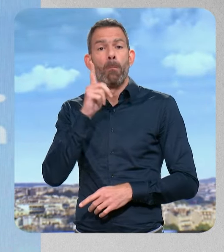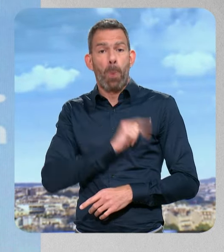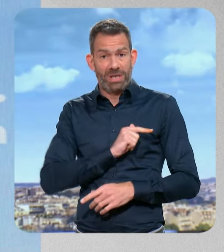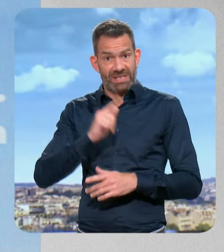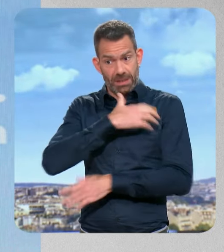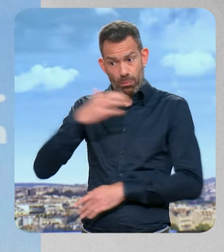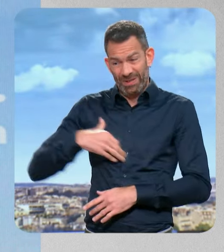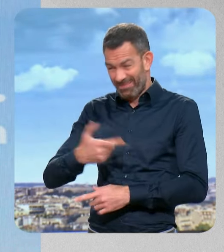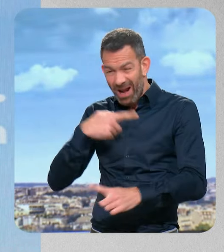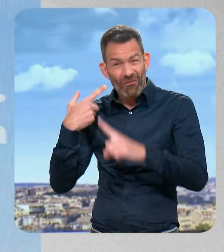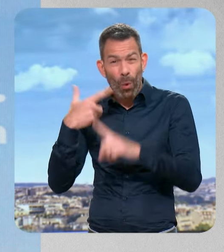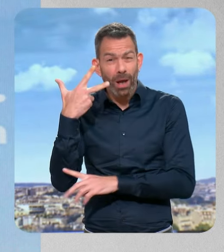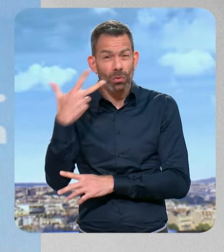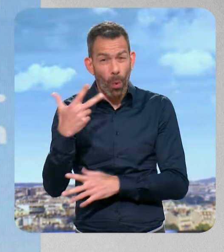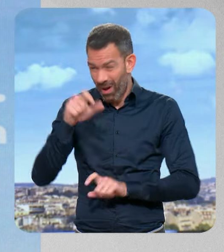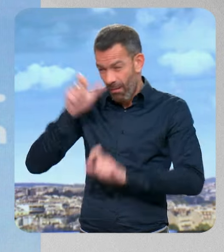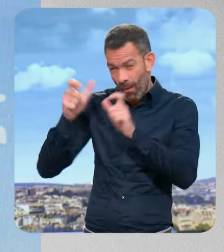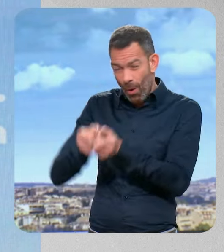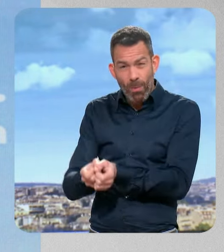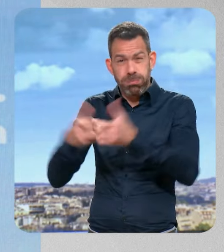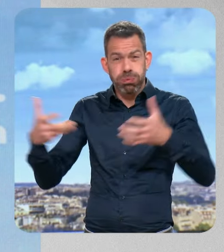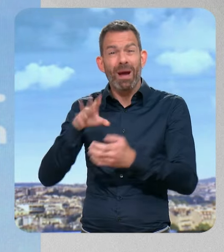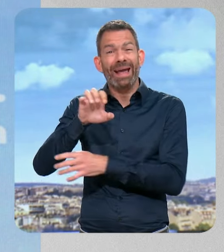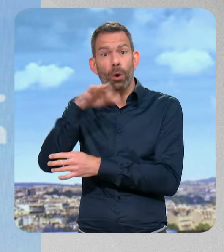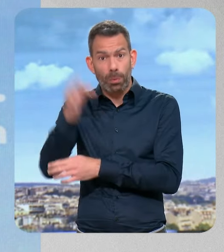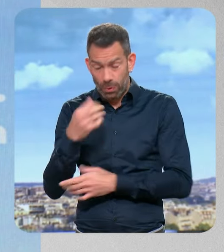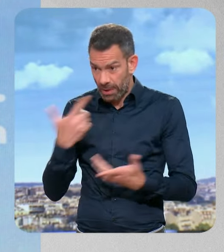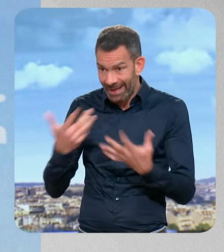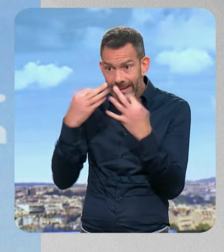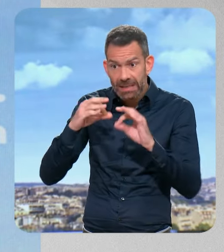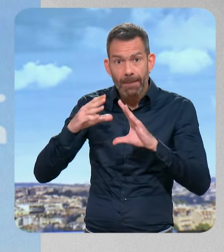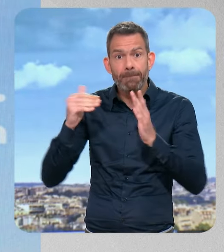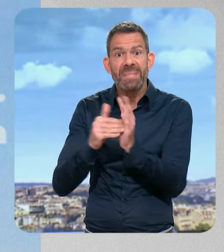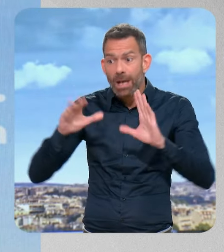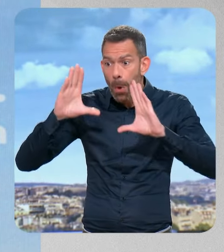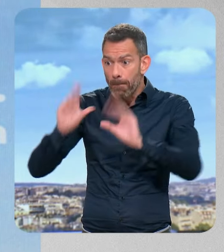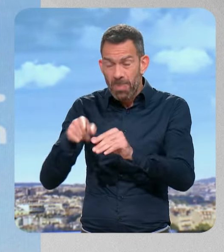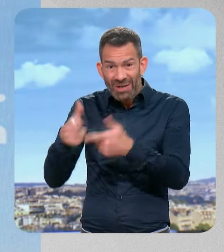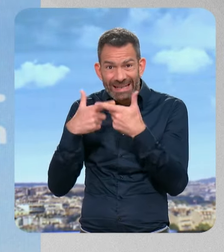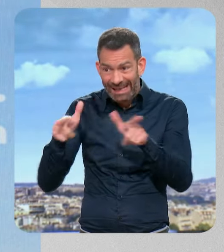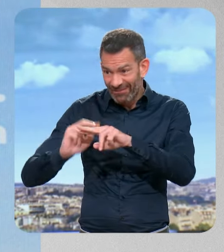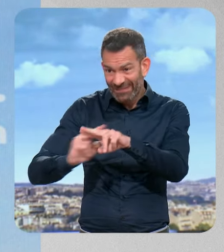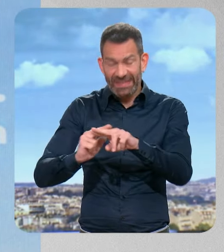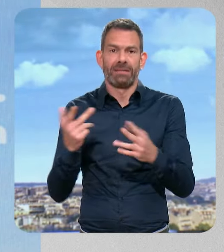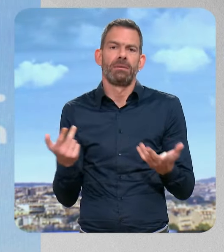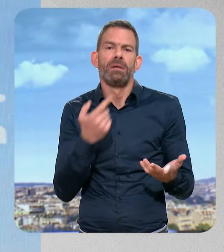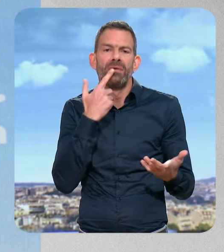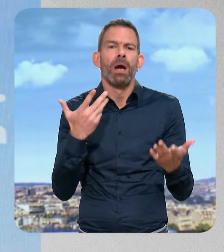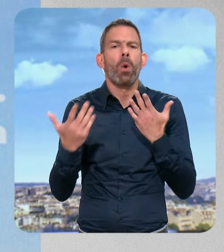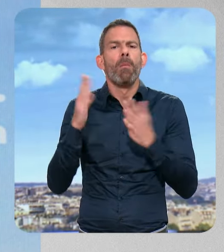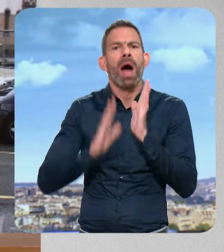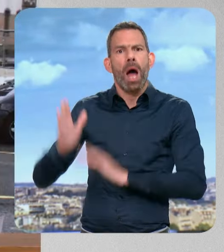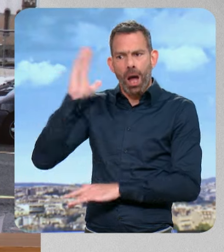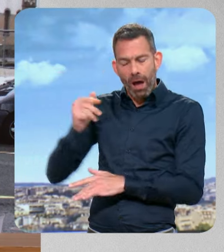augmentation de 40% des effectifs et 10 000 postes non pourvus aujourd'hui. Ça veut dire que nous n'avons plus du tout à faire à la même police municipale. Elle incarne